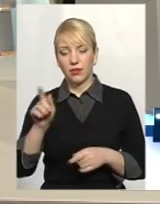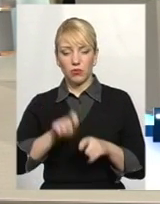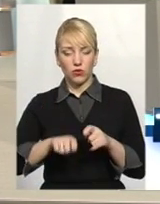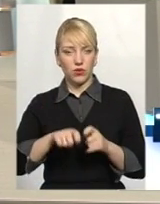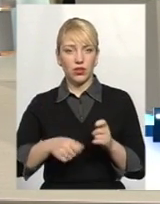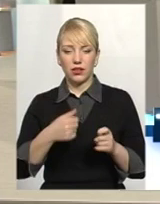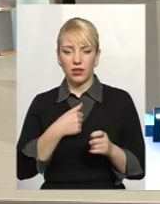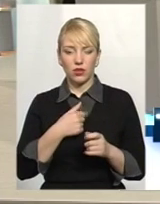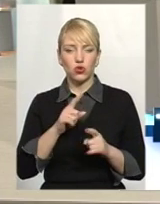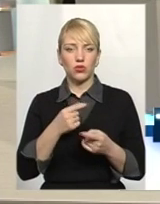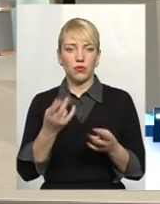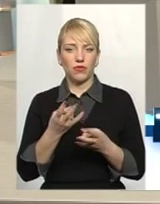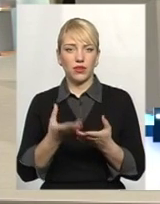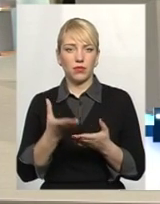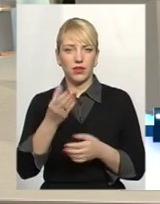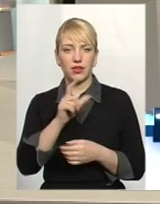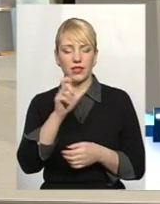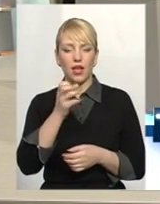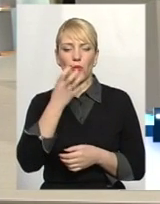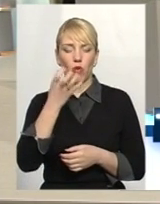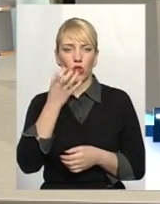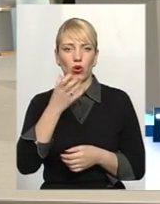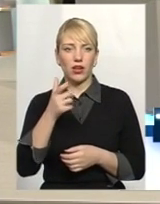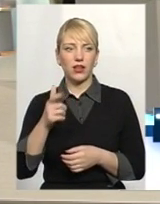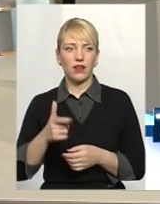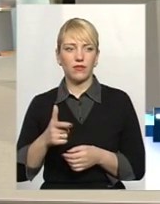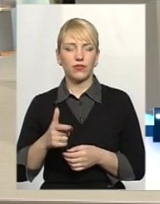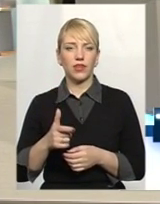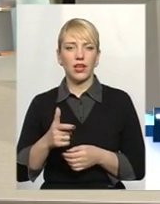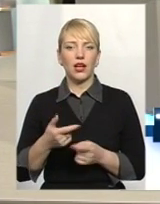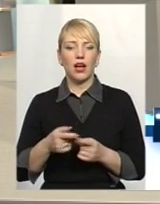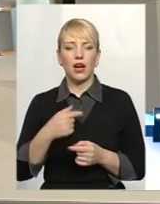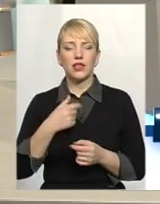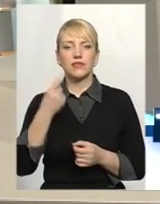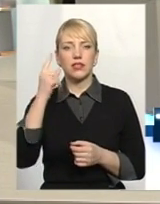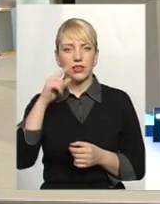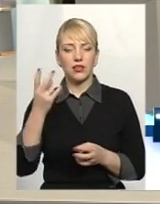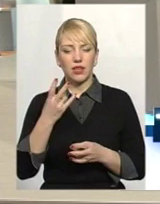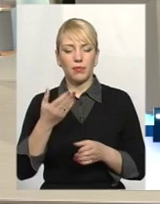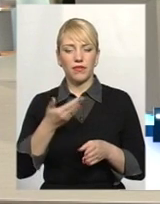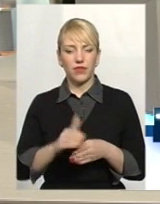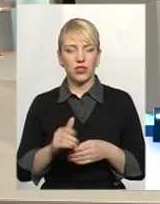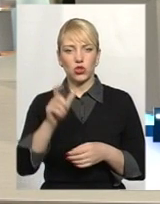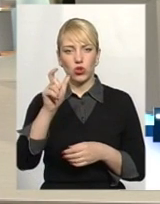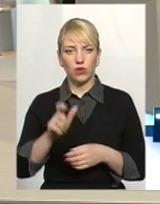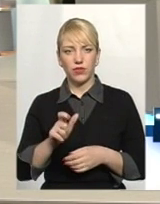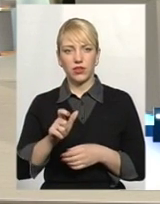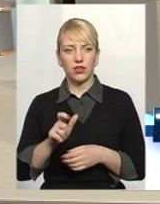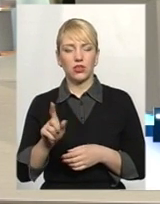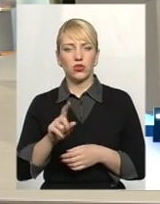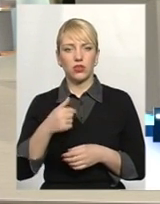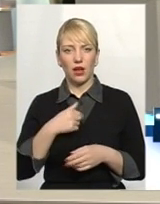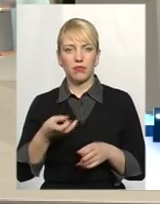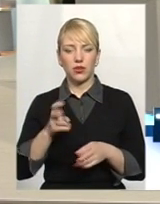Чого я маю поплатити за подогрев? А перепрошую. Насі треба виділити чоловіка, що я